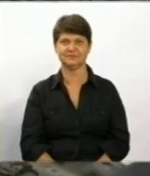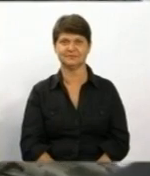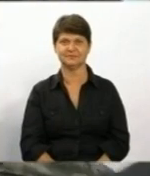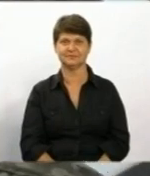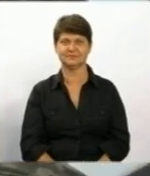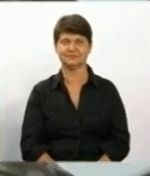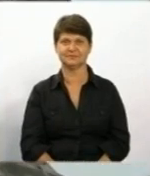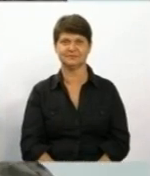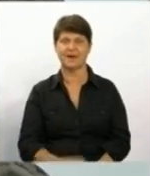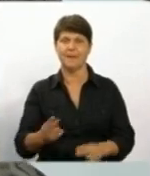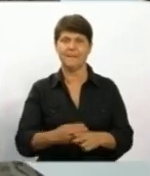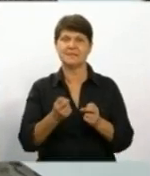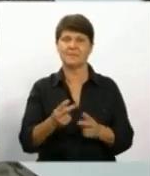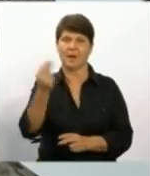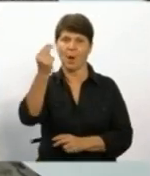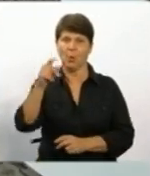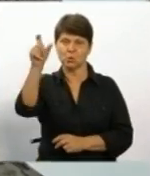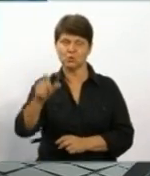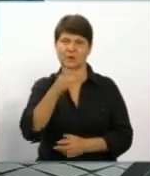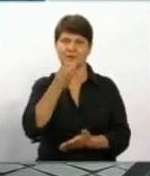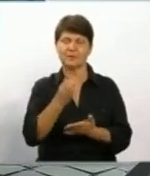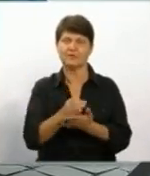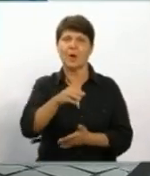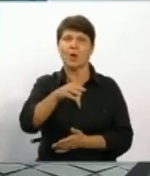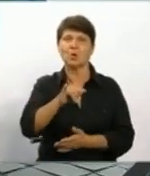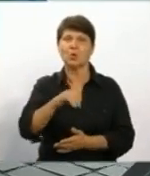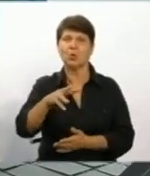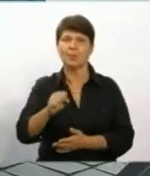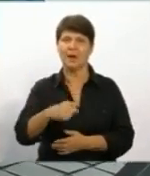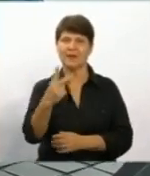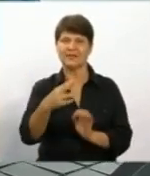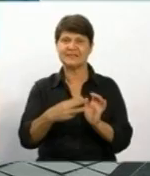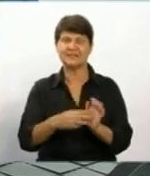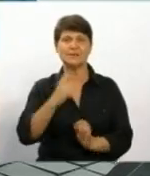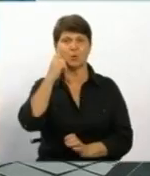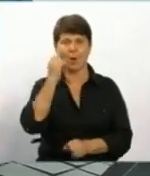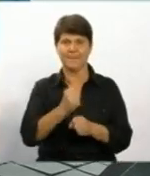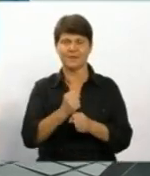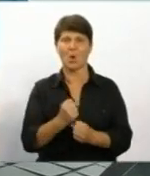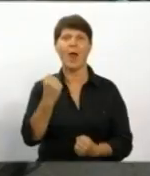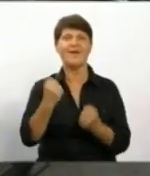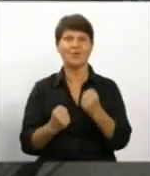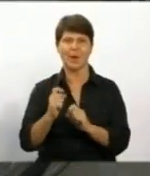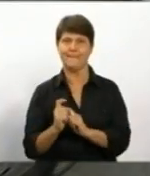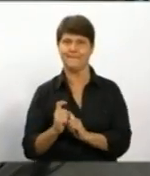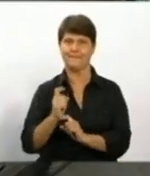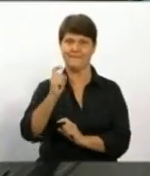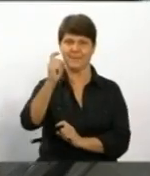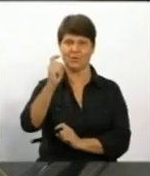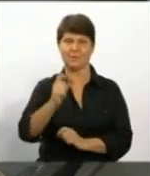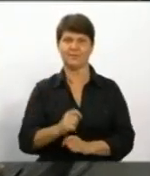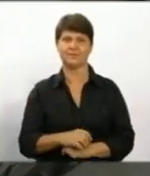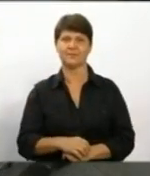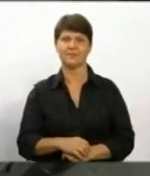За безпеку художників відповідає Петро Тума. 28 років він працює водієм підйомника. Чи, будь ласка, вам як